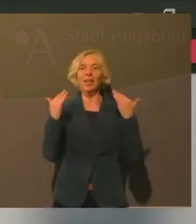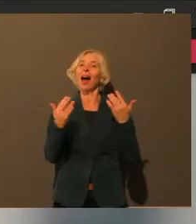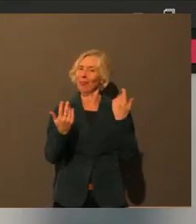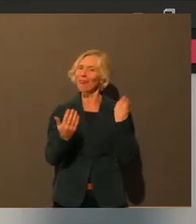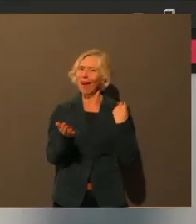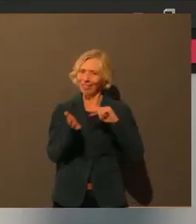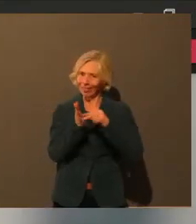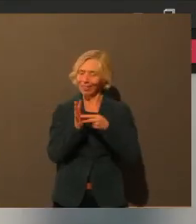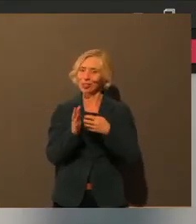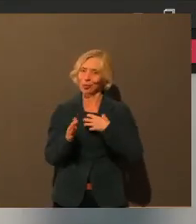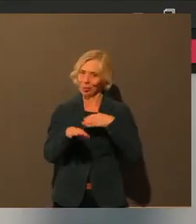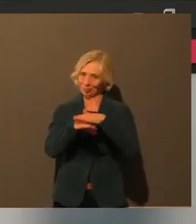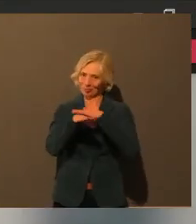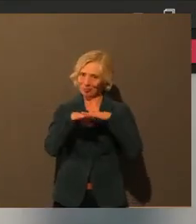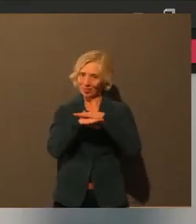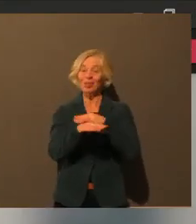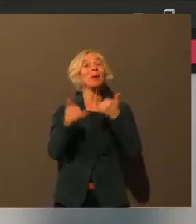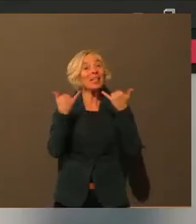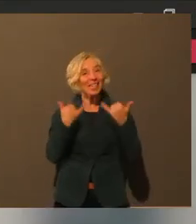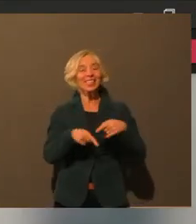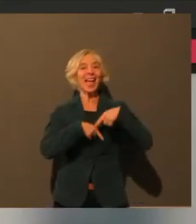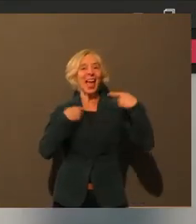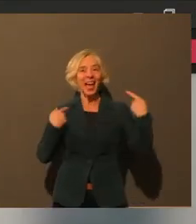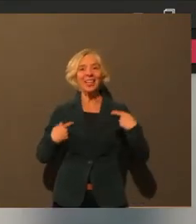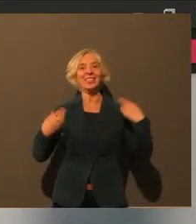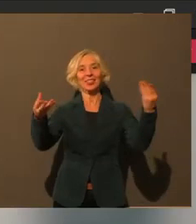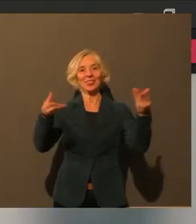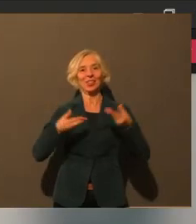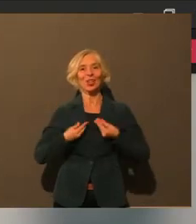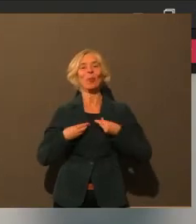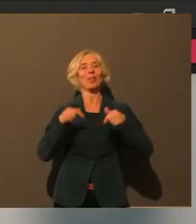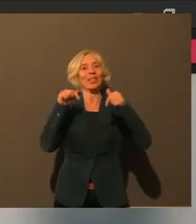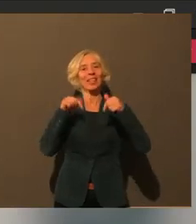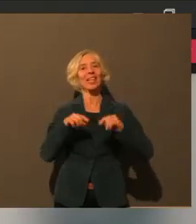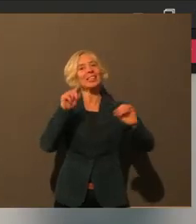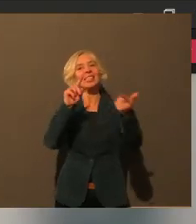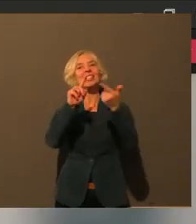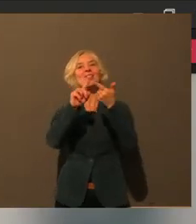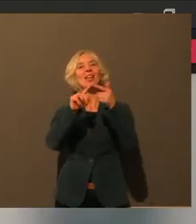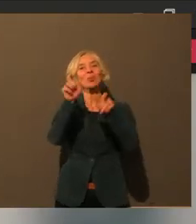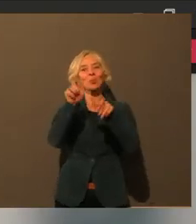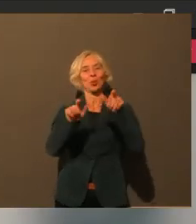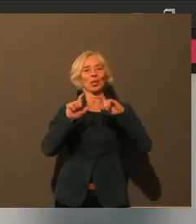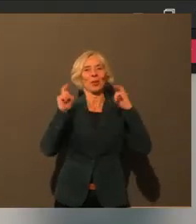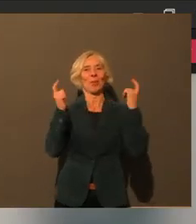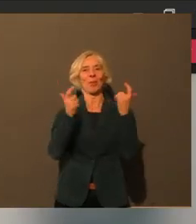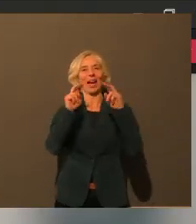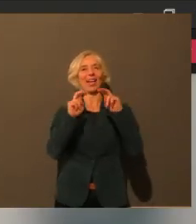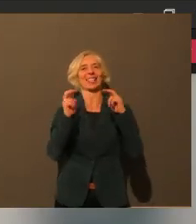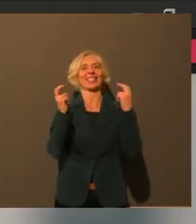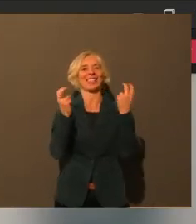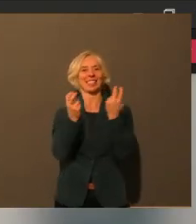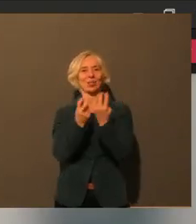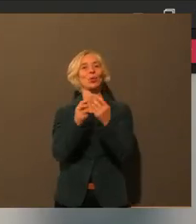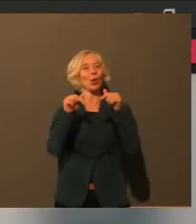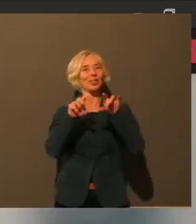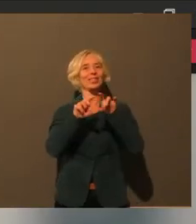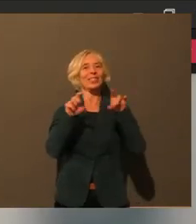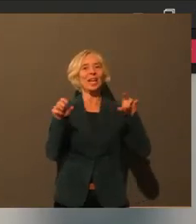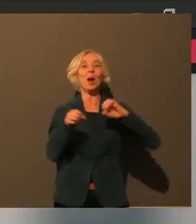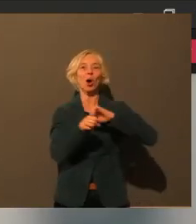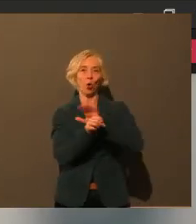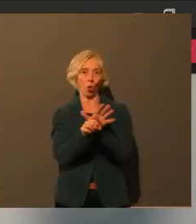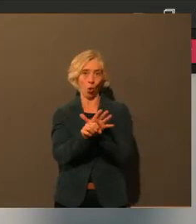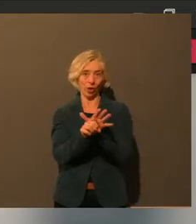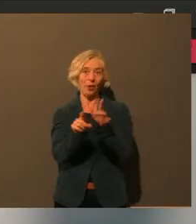Herzlich willkommen jetzt zu unserer zweiten Bürgerbeiratssitzung zum Thema Corona. Wir treffen uns heute zum zweiten